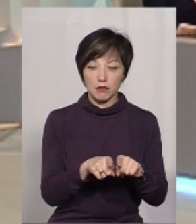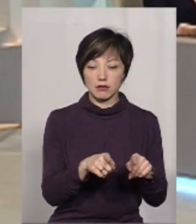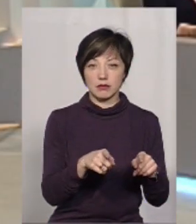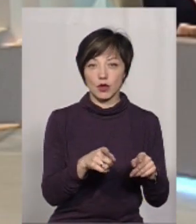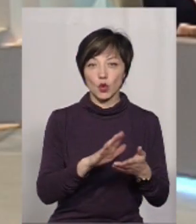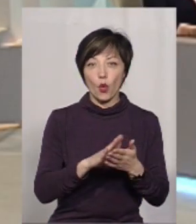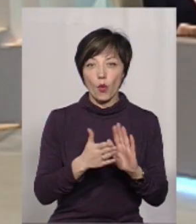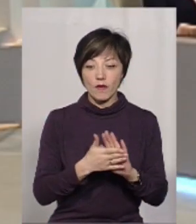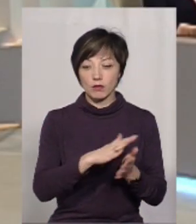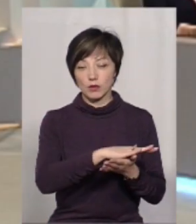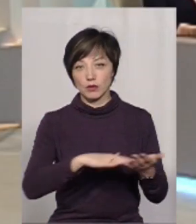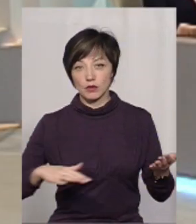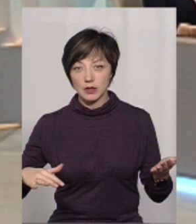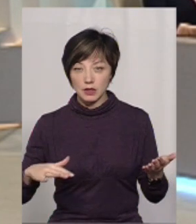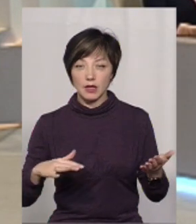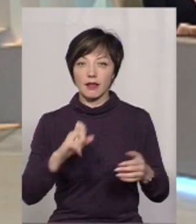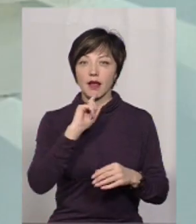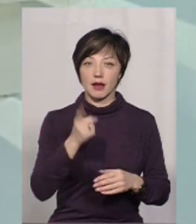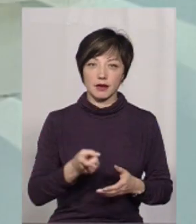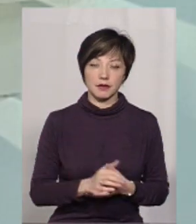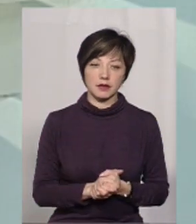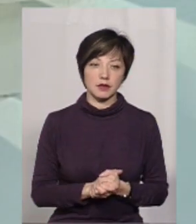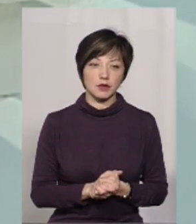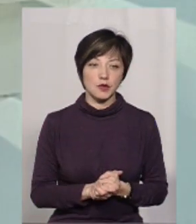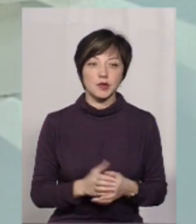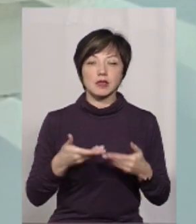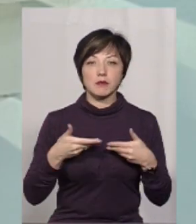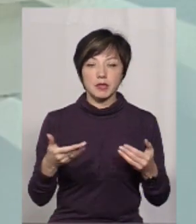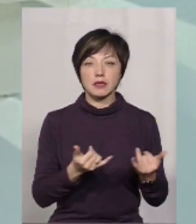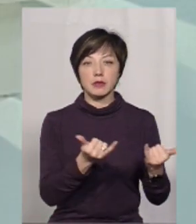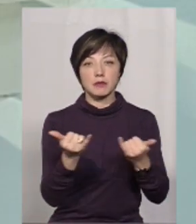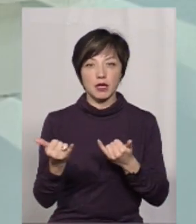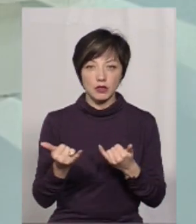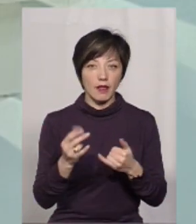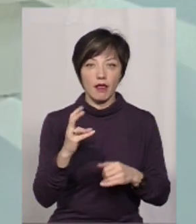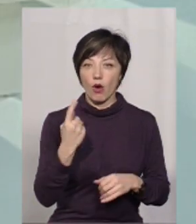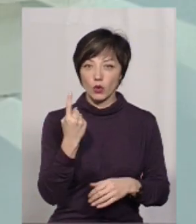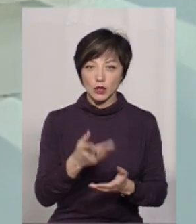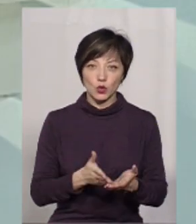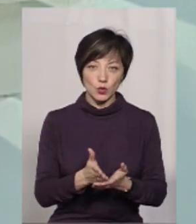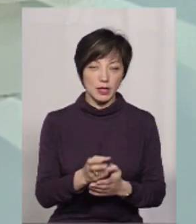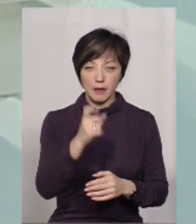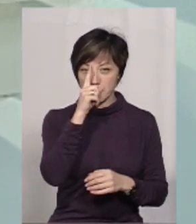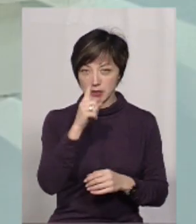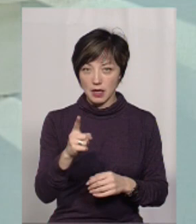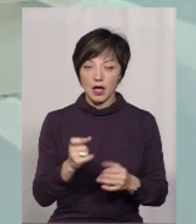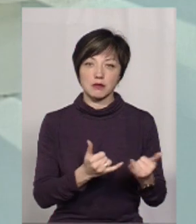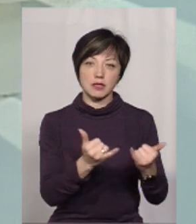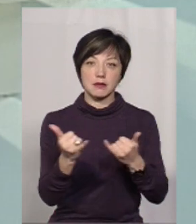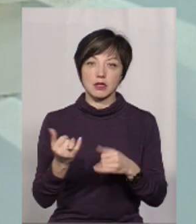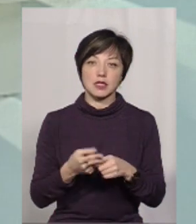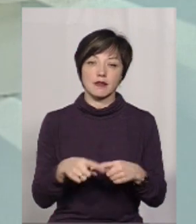пролонгований договір, кілька разів на рік. Тобто ми забезпечуємо не один курс, не один місяць, а